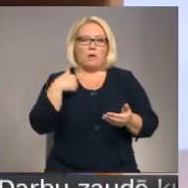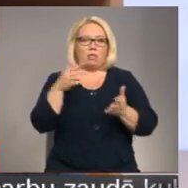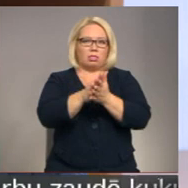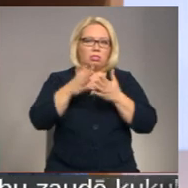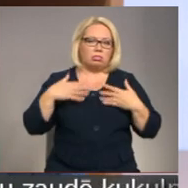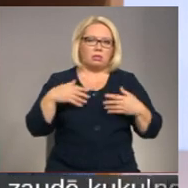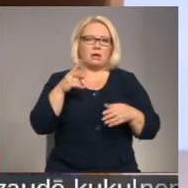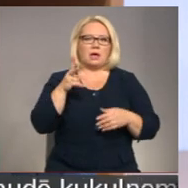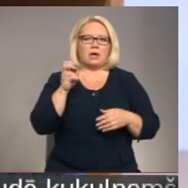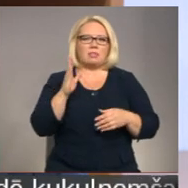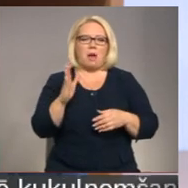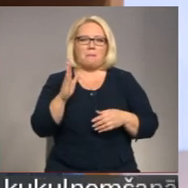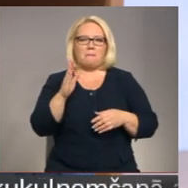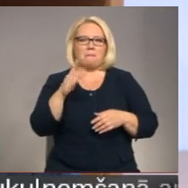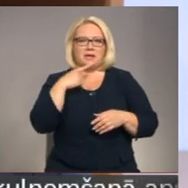izteikumus,